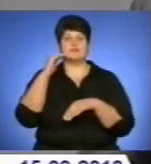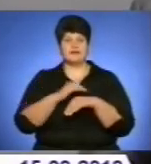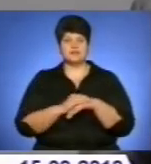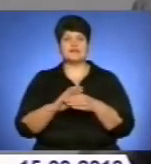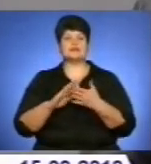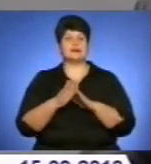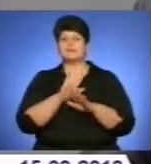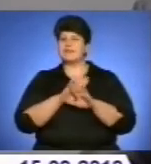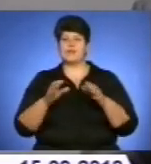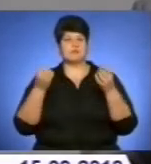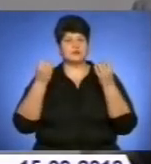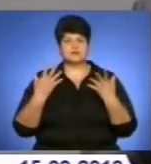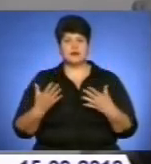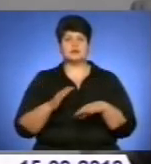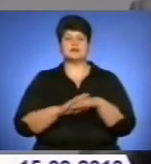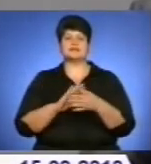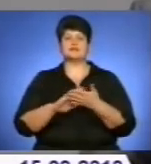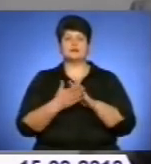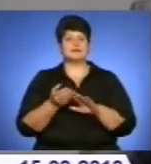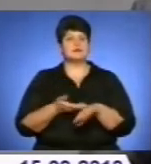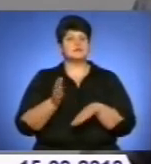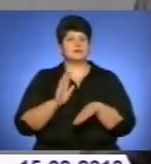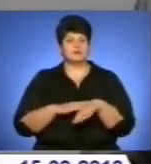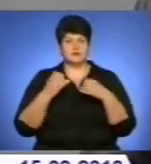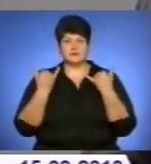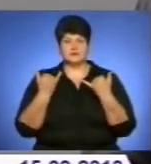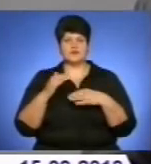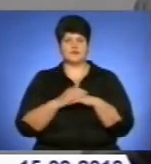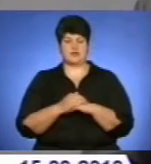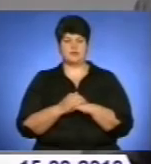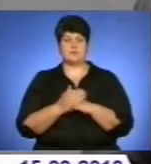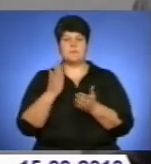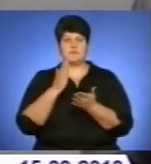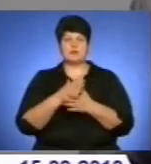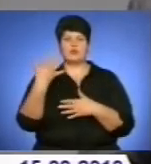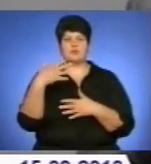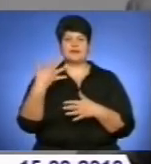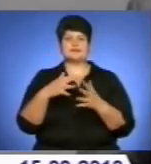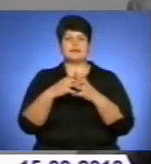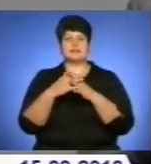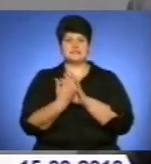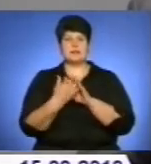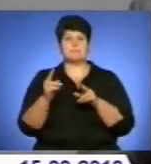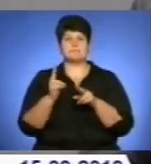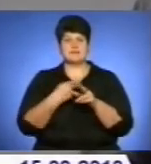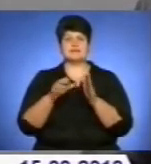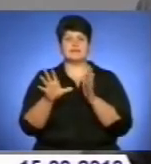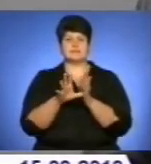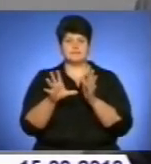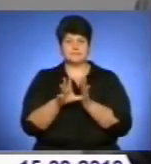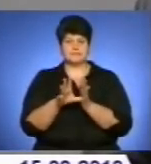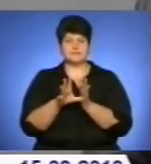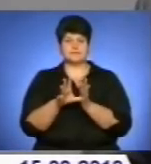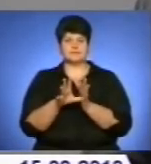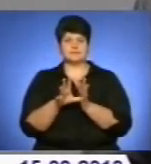із начальником управління спитань надзвичайних ситуацій обласної державної адміністрації паном Василем Майкою. Отже, яка на